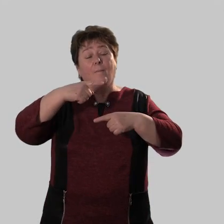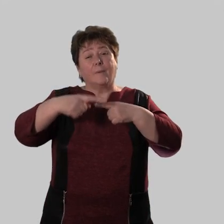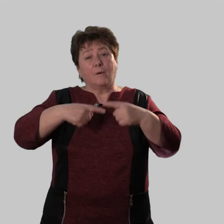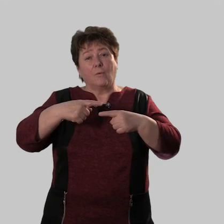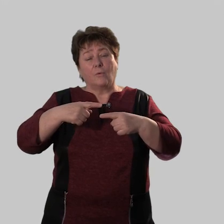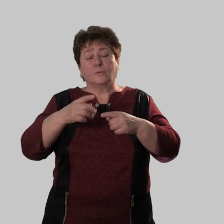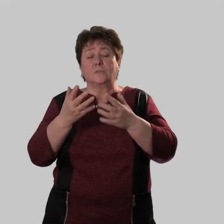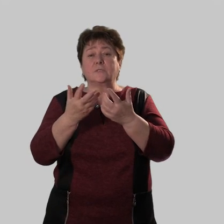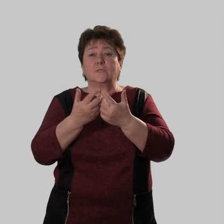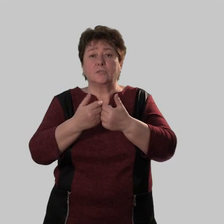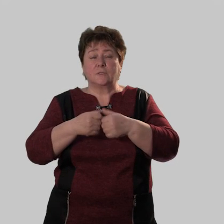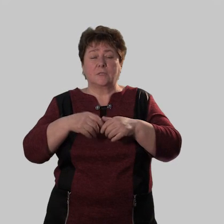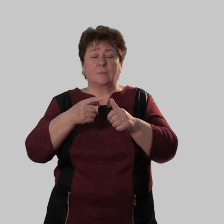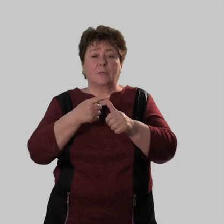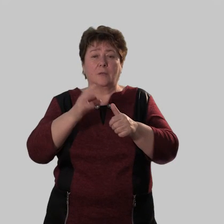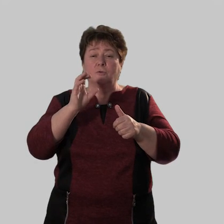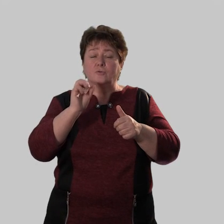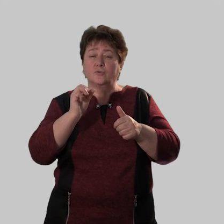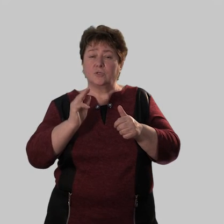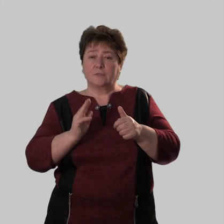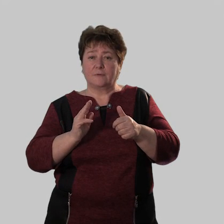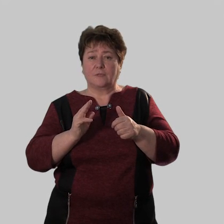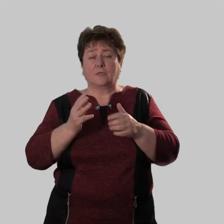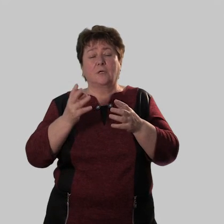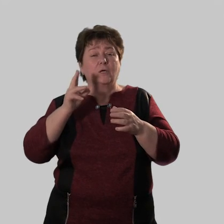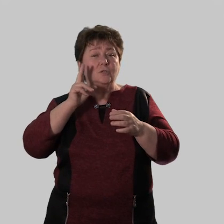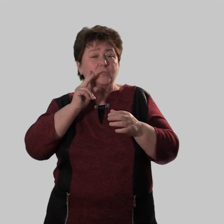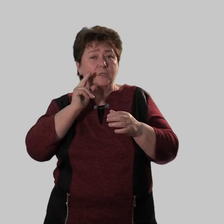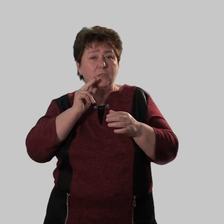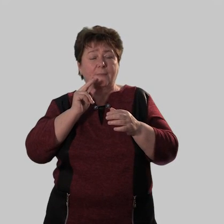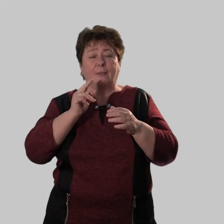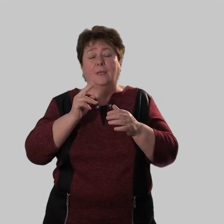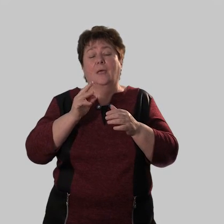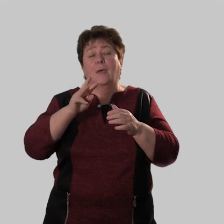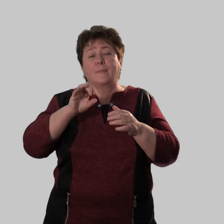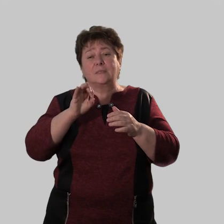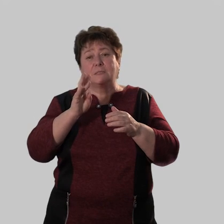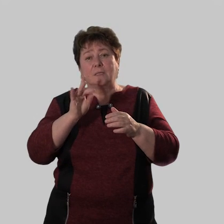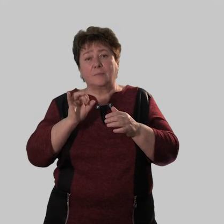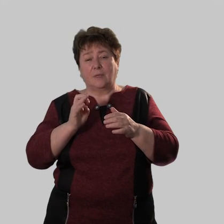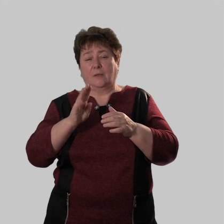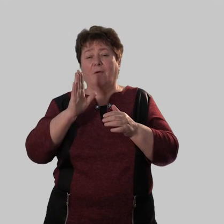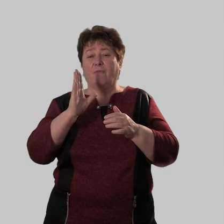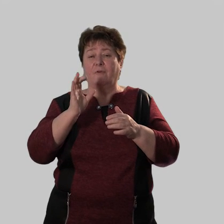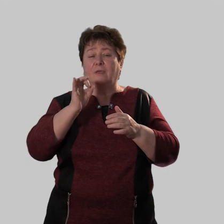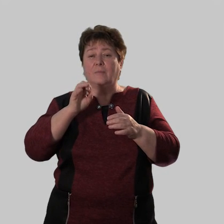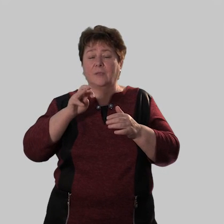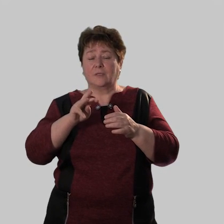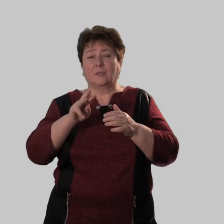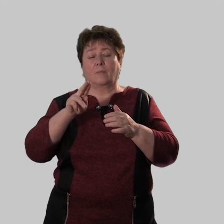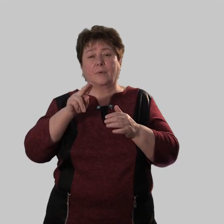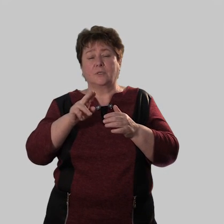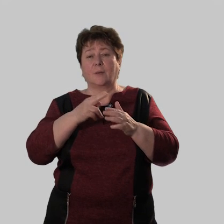Переходные сочетаются с именами существительными, числительными и местоимениями в именительном